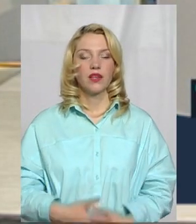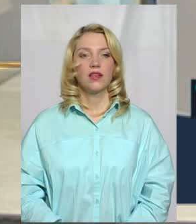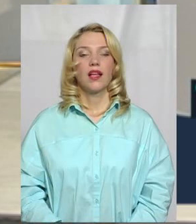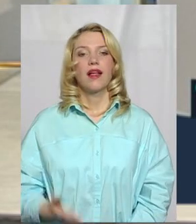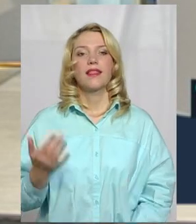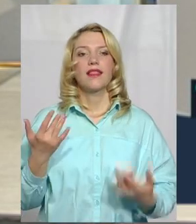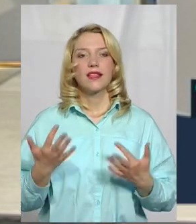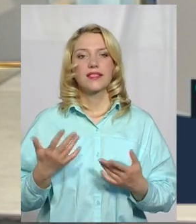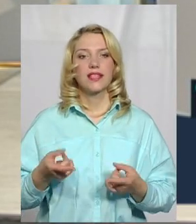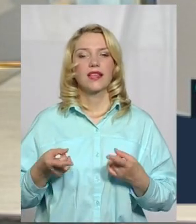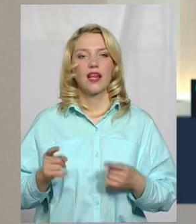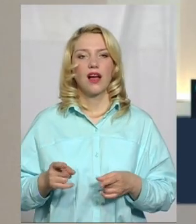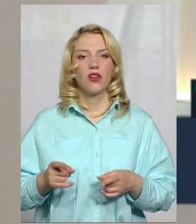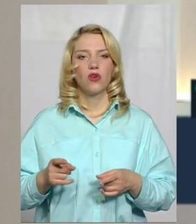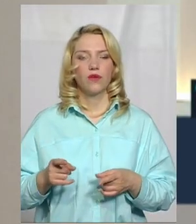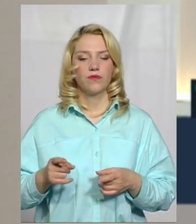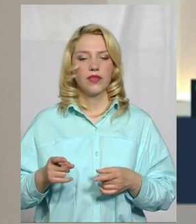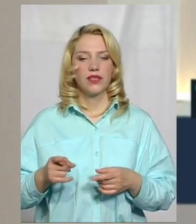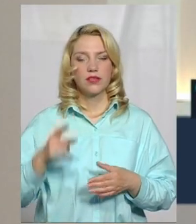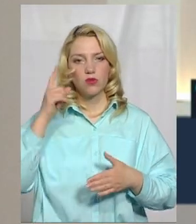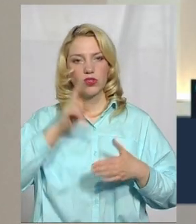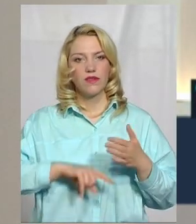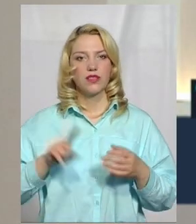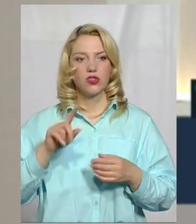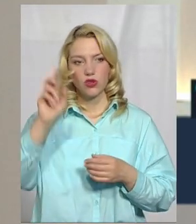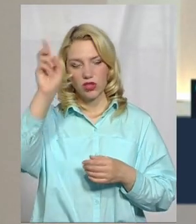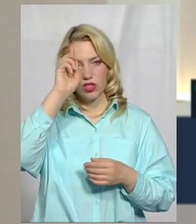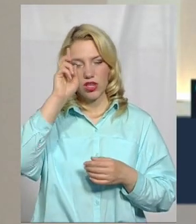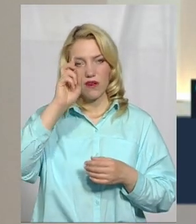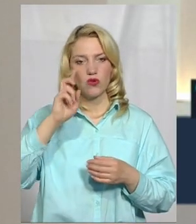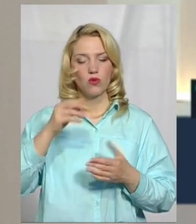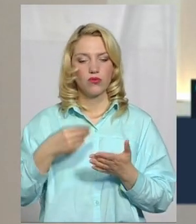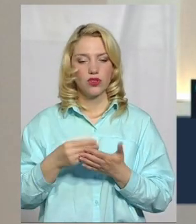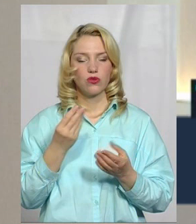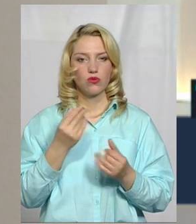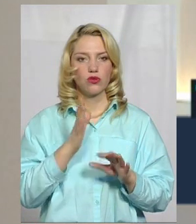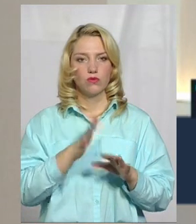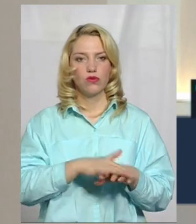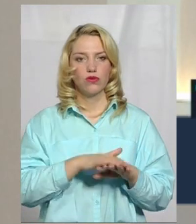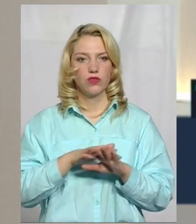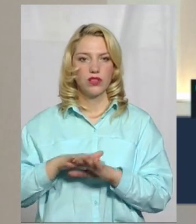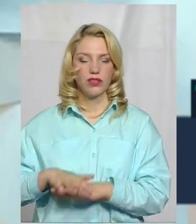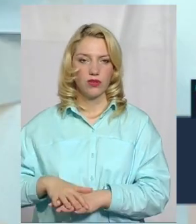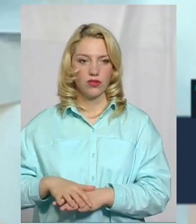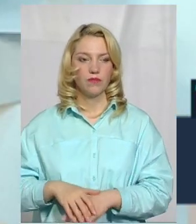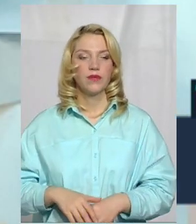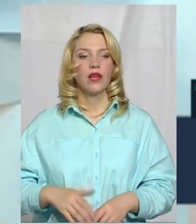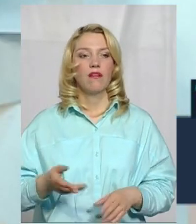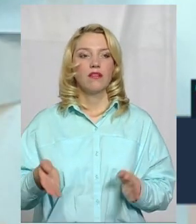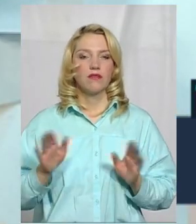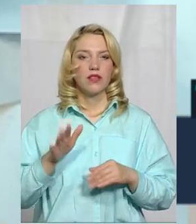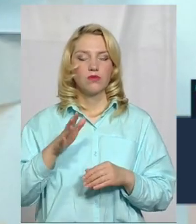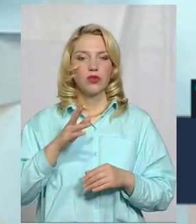І все ж, наскільки реально сподіватися, що з державного бюджету кошти надійдуть? Хоч в якомусь в обсязі? Ну, ви знаєте, давайте